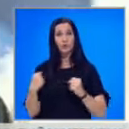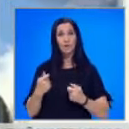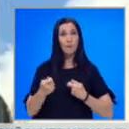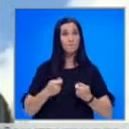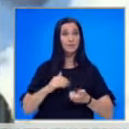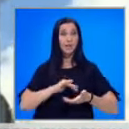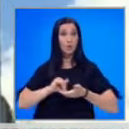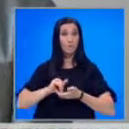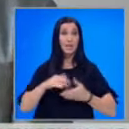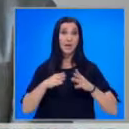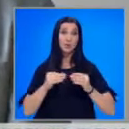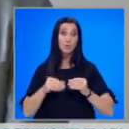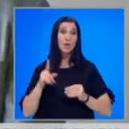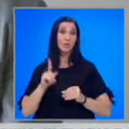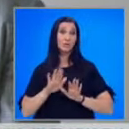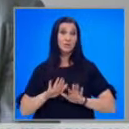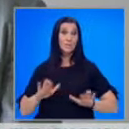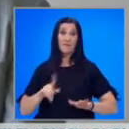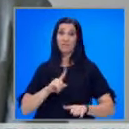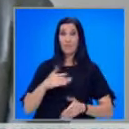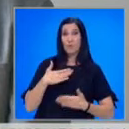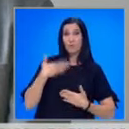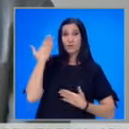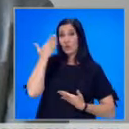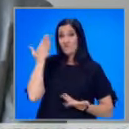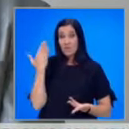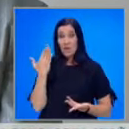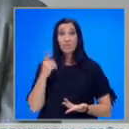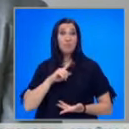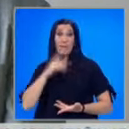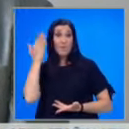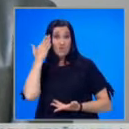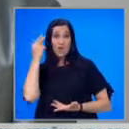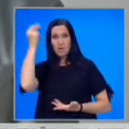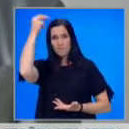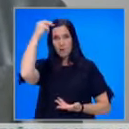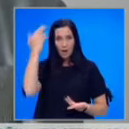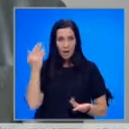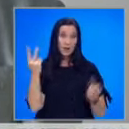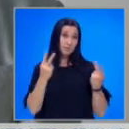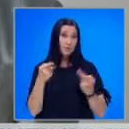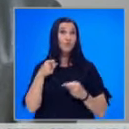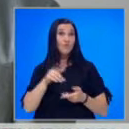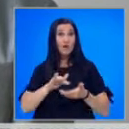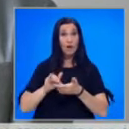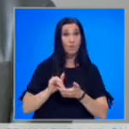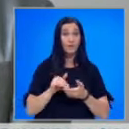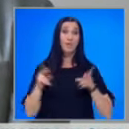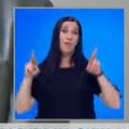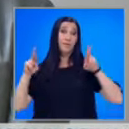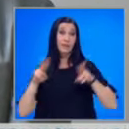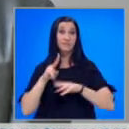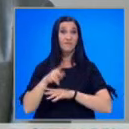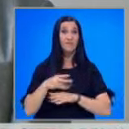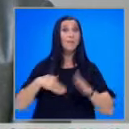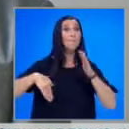пазарните обединения с Румъния, които се бавят, не по наша вина, не по вина на България, разбира се, и това обединение надявам се да